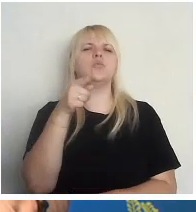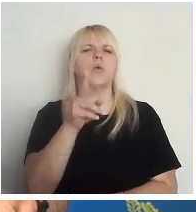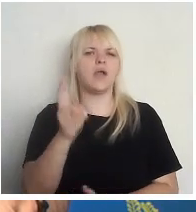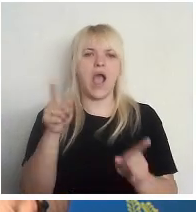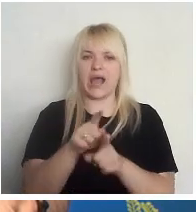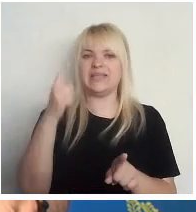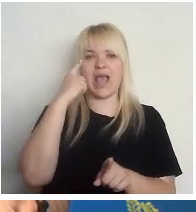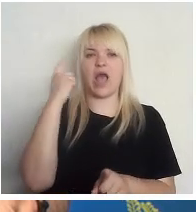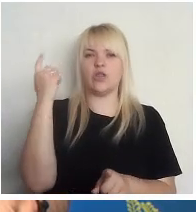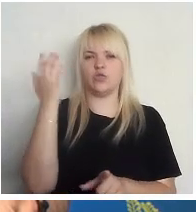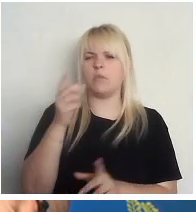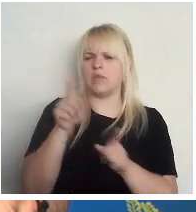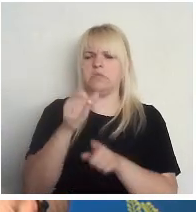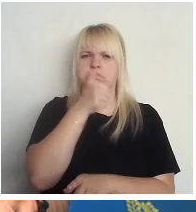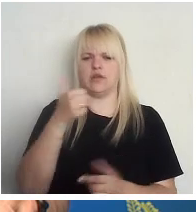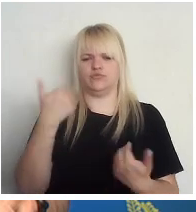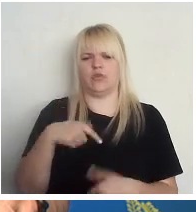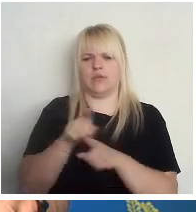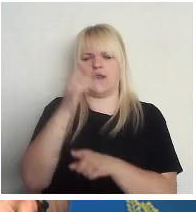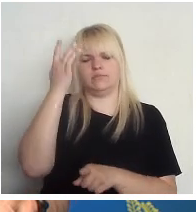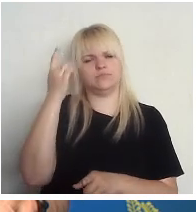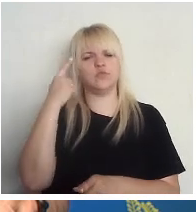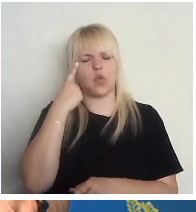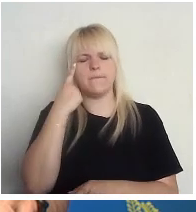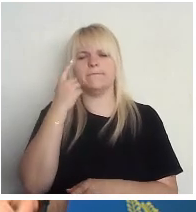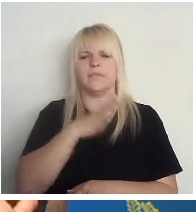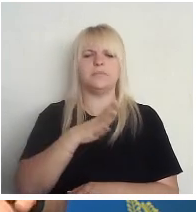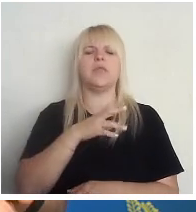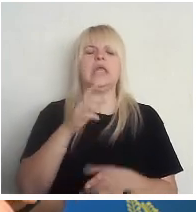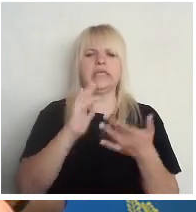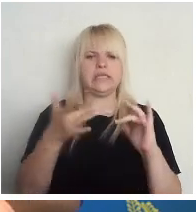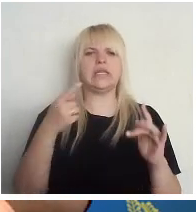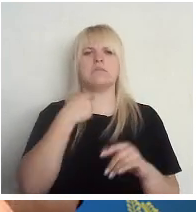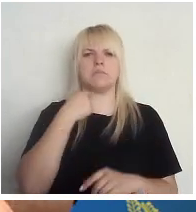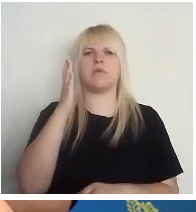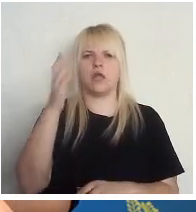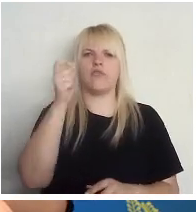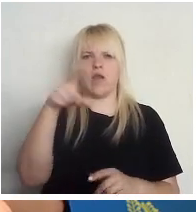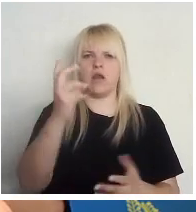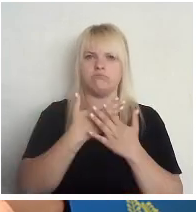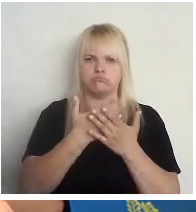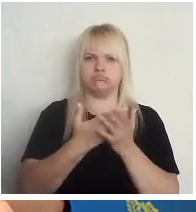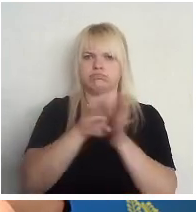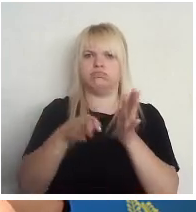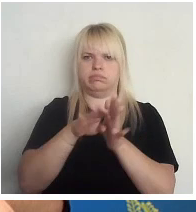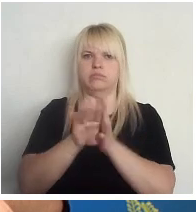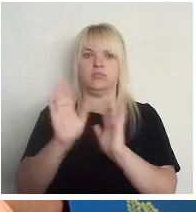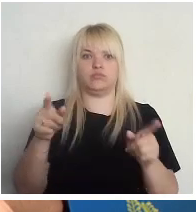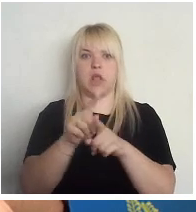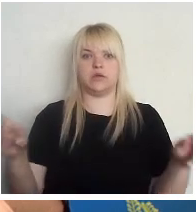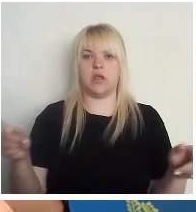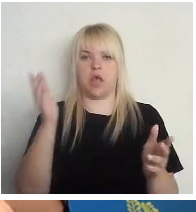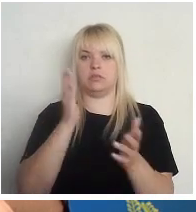doma, arī man personīgi bija doma, ka interneta balsošana nodrošina lielāku aktivitāti arī atālināt. Fakts